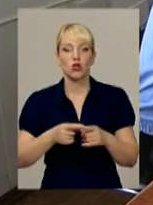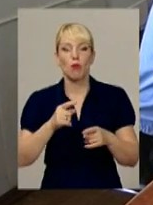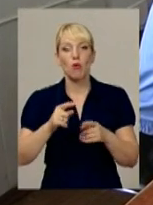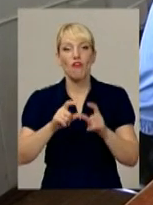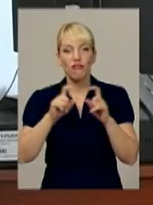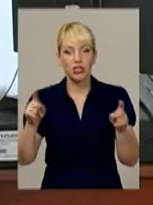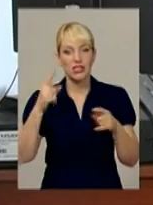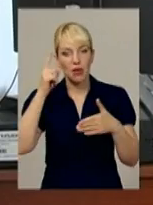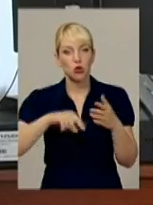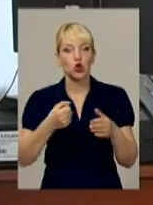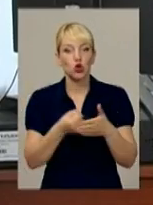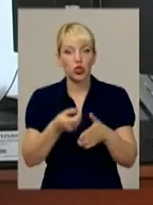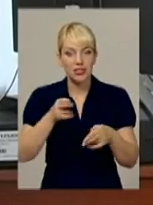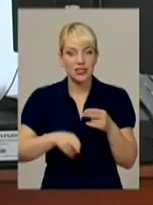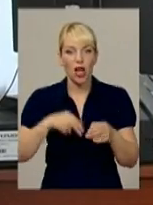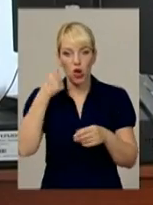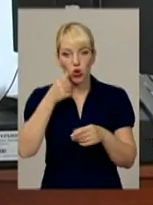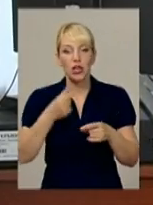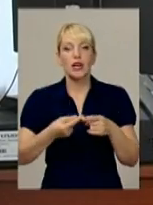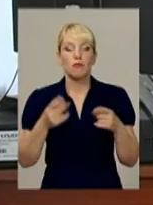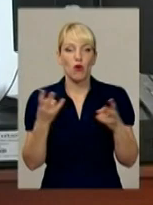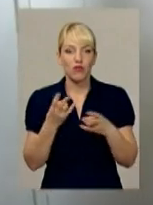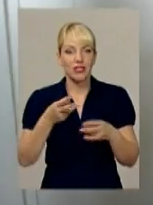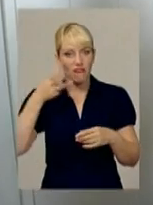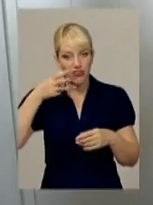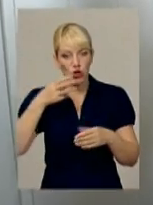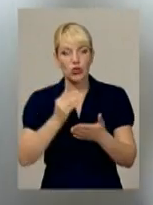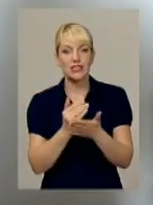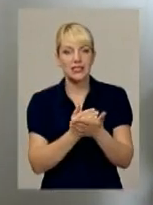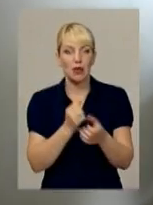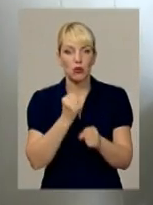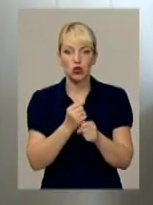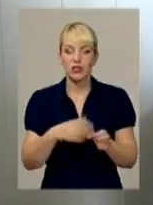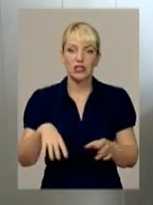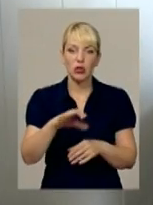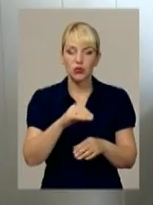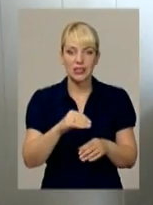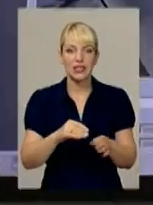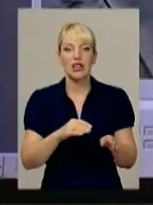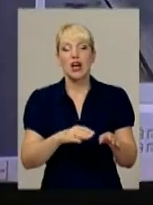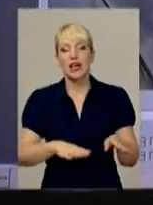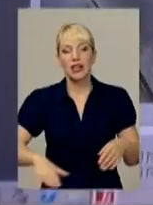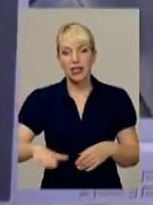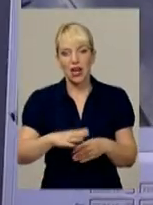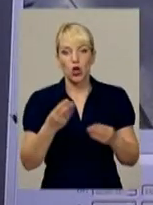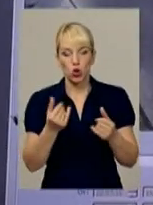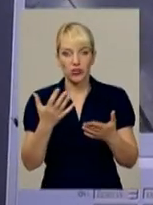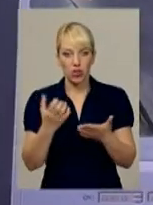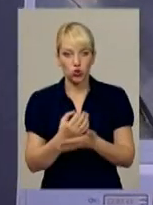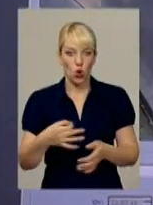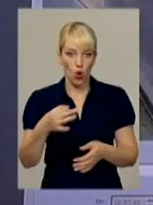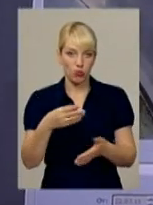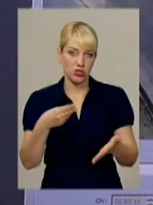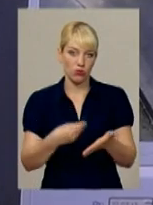кінця року подібні системи мають запрацювати в усіх містах краю. Гроші, сподіваються, правоохоронці віднайдуть в обласному бюджеті. Юлія